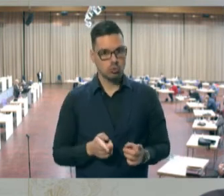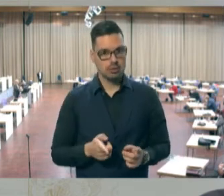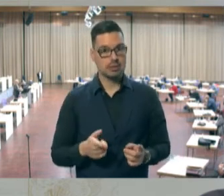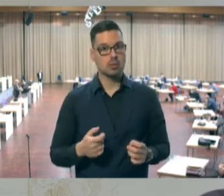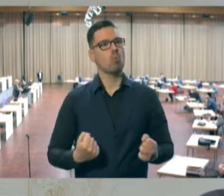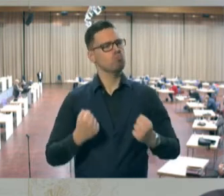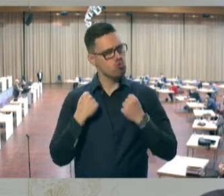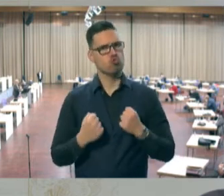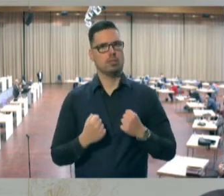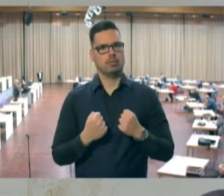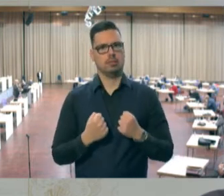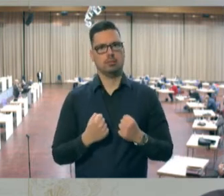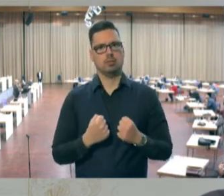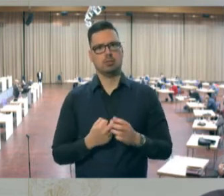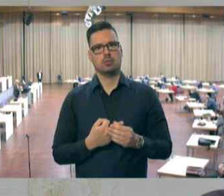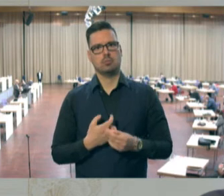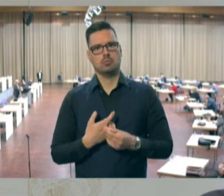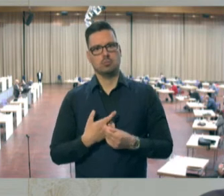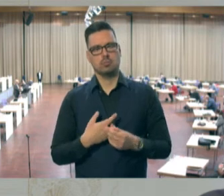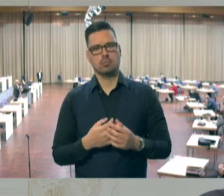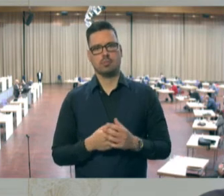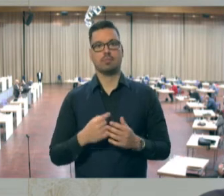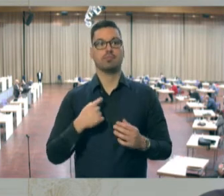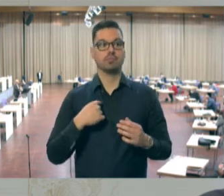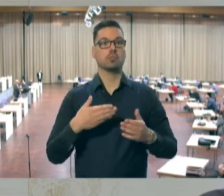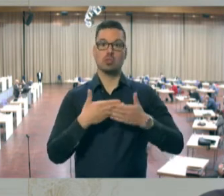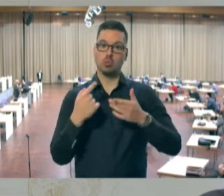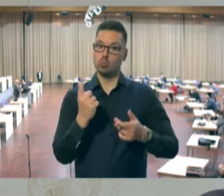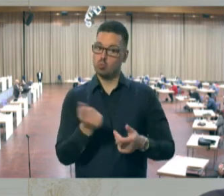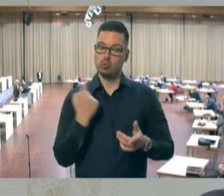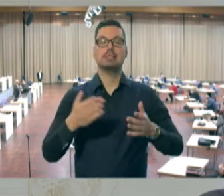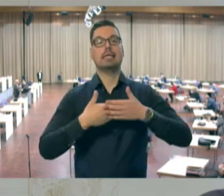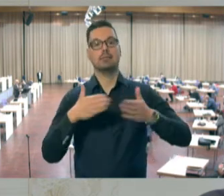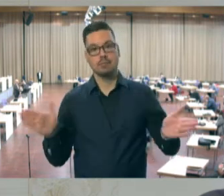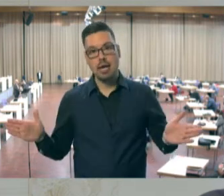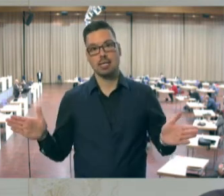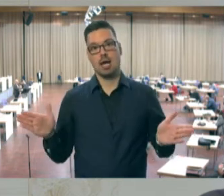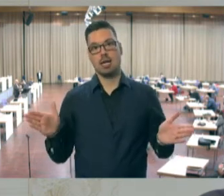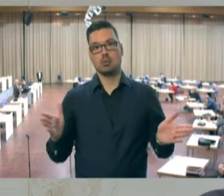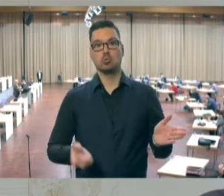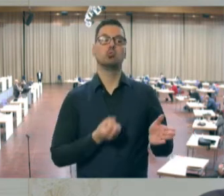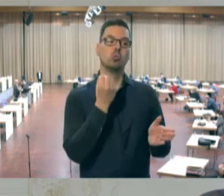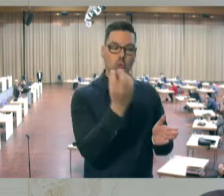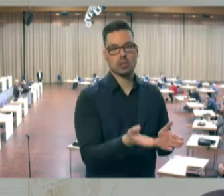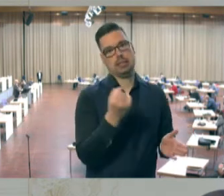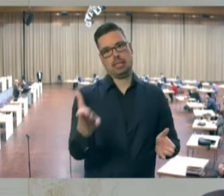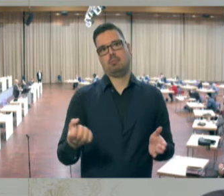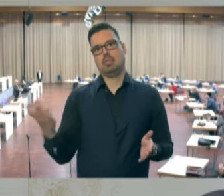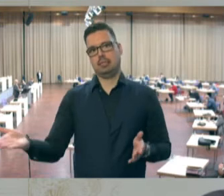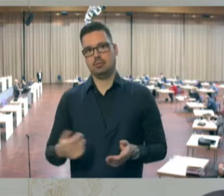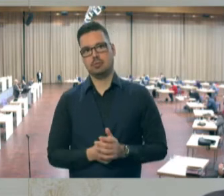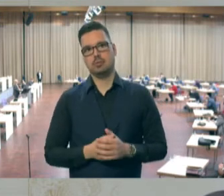Mut haben, unsere Freiheiten der Bevölkerung, ihre Freiheiten wieder zurückzugeben.